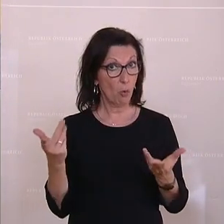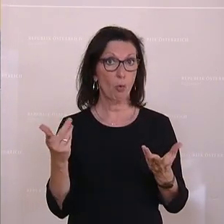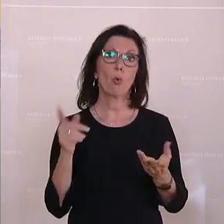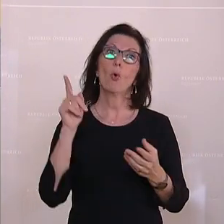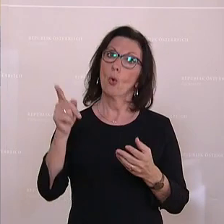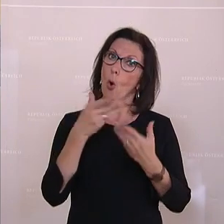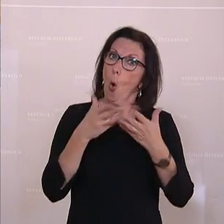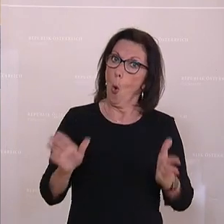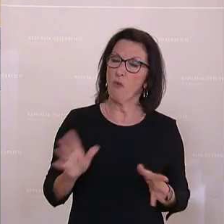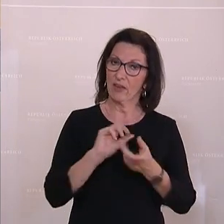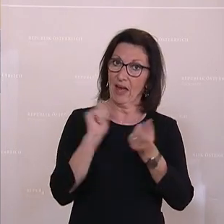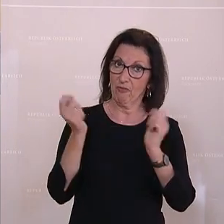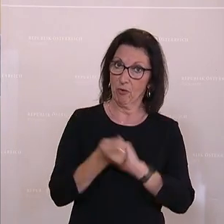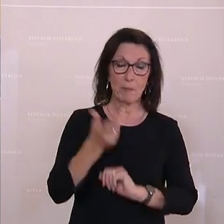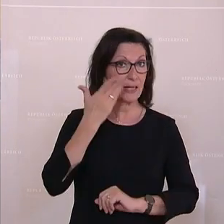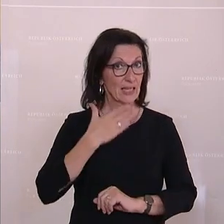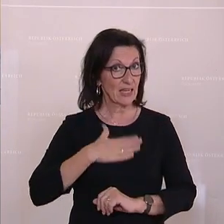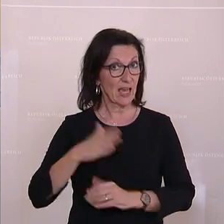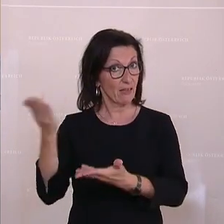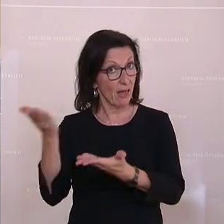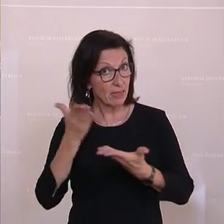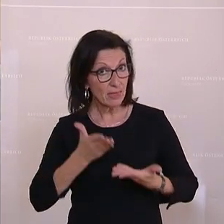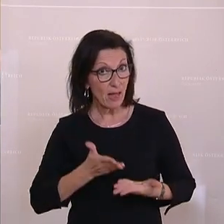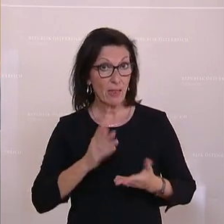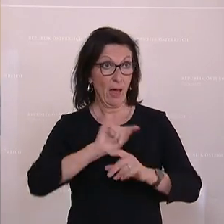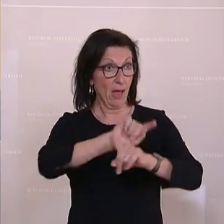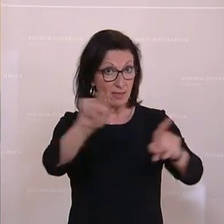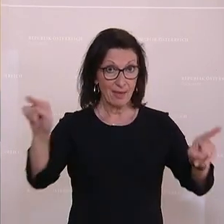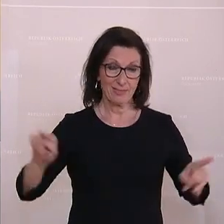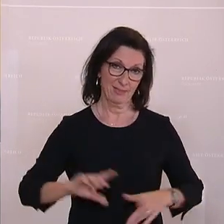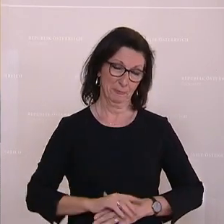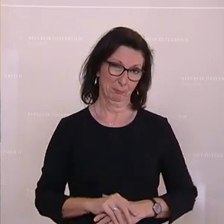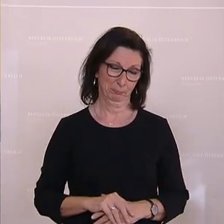zugänglich sind, schicken wir auch gerne eine Einladung hinaus. Danke.